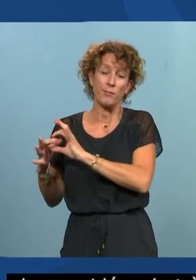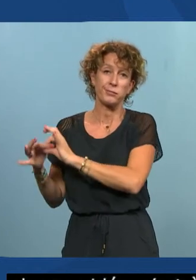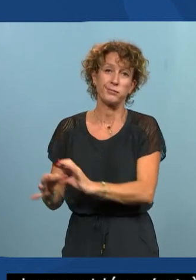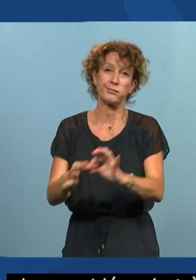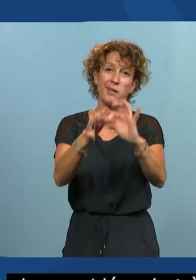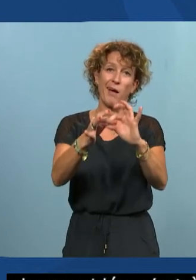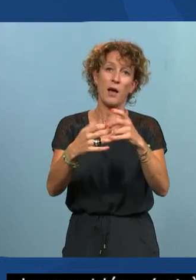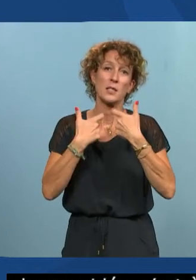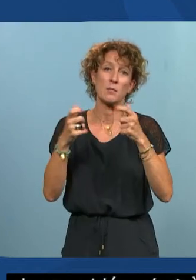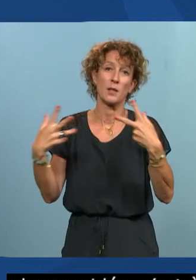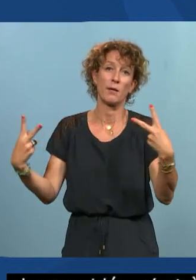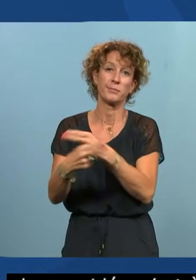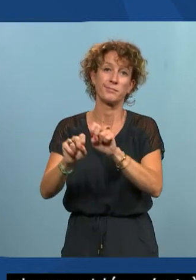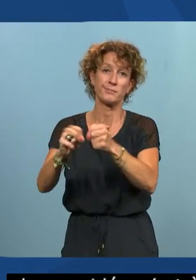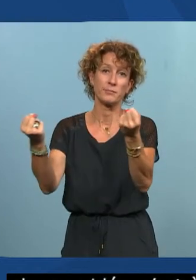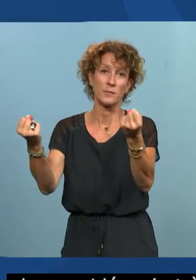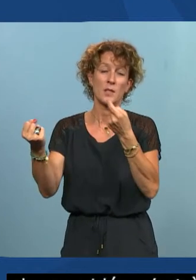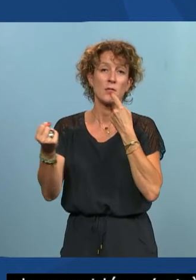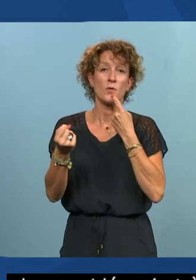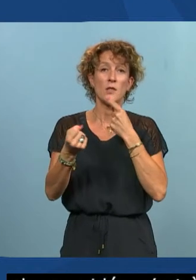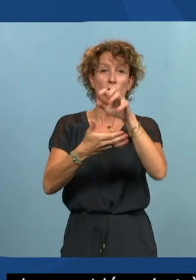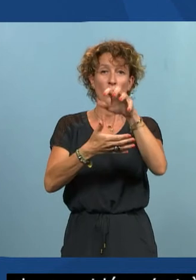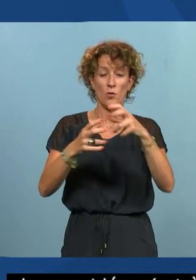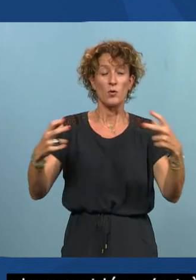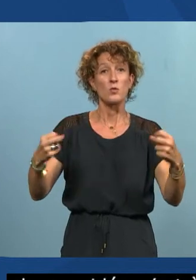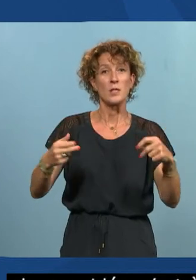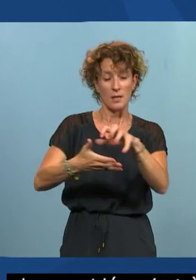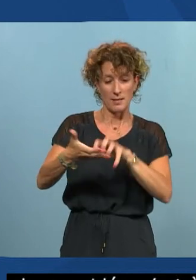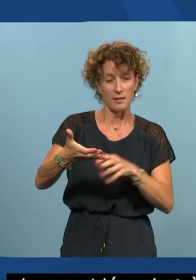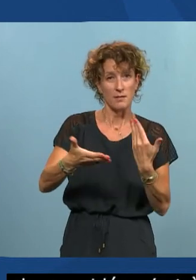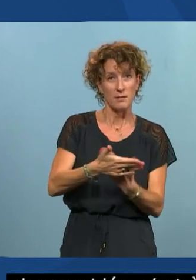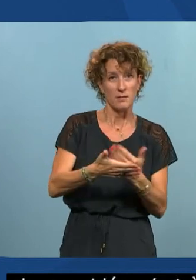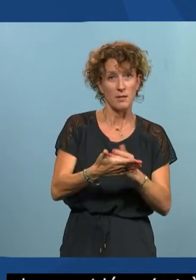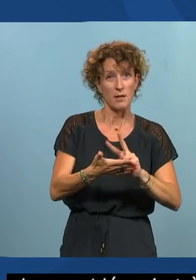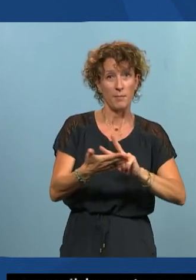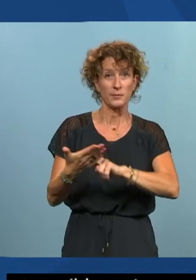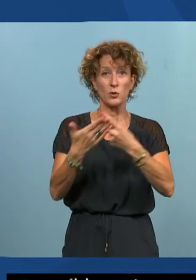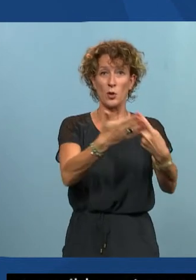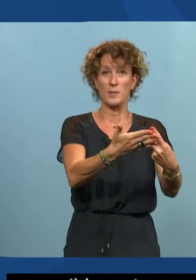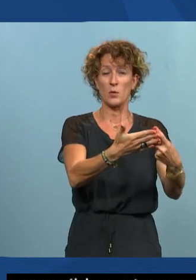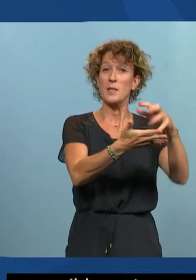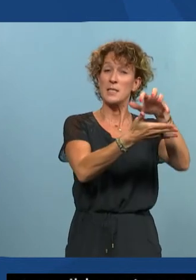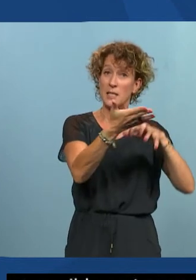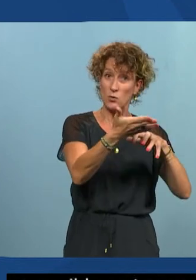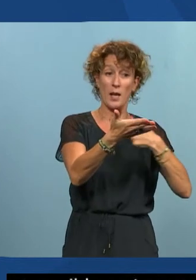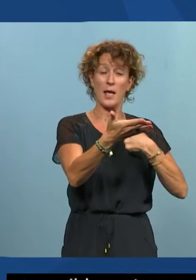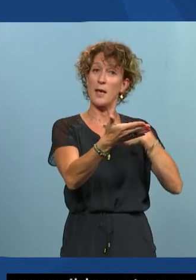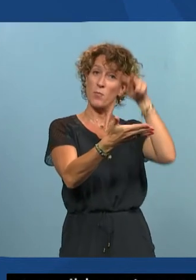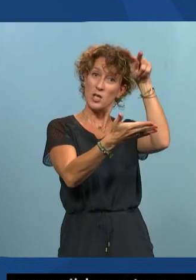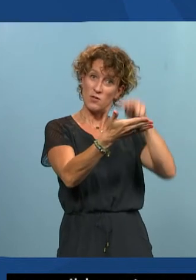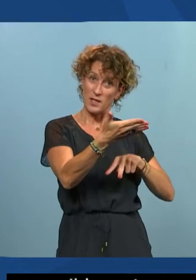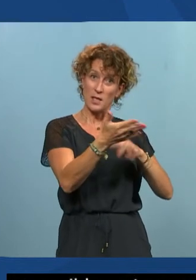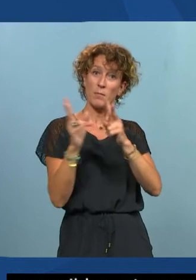textuelle vous prenez le texte de vos sous-titres et vous en faites une transcription textuelle que moi je vais lire de façon